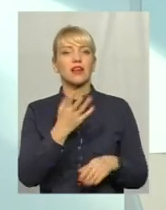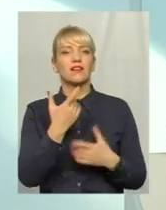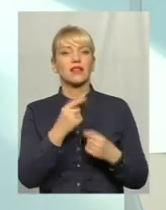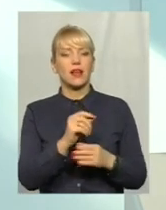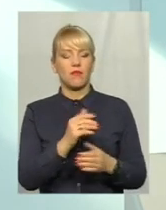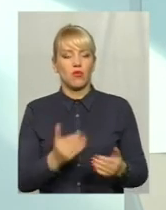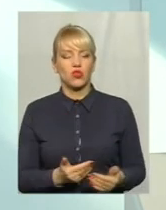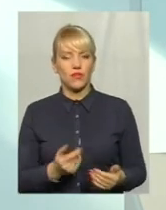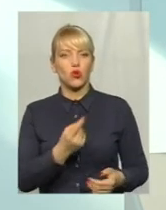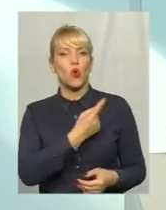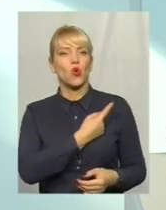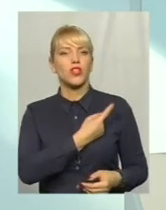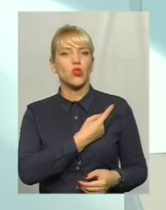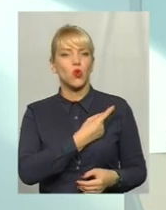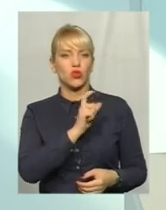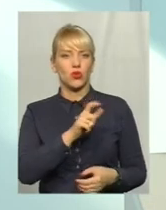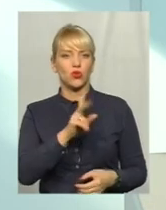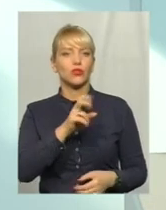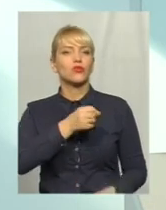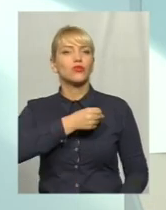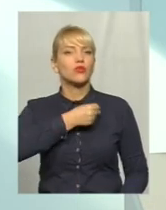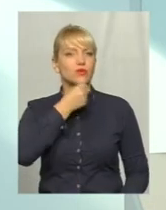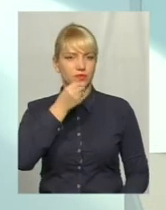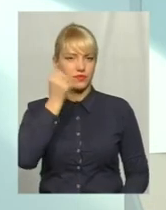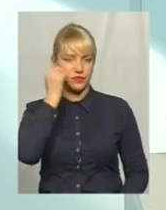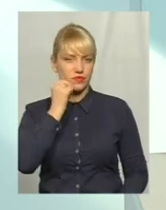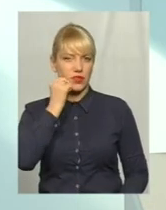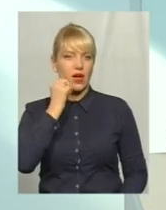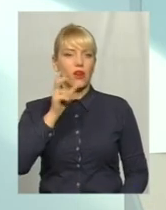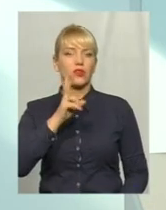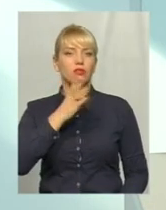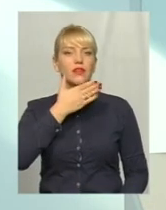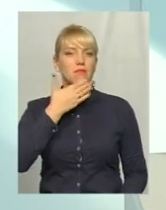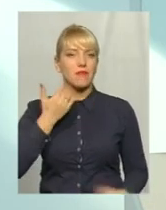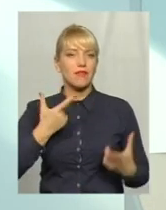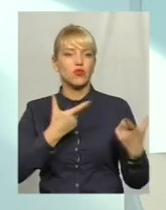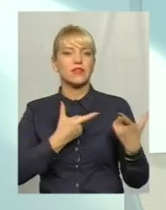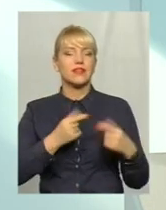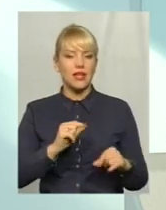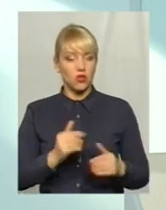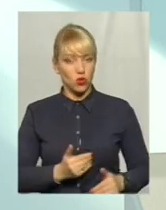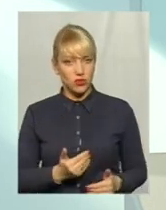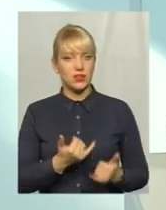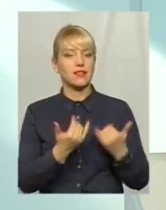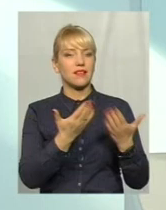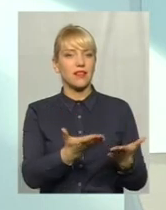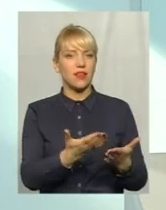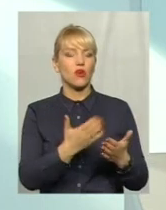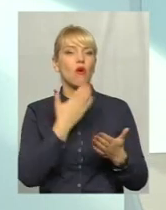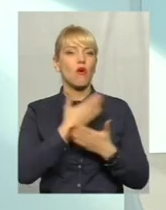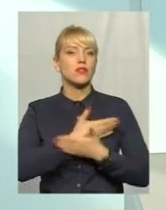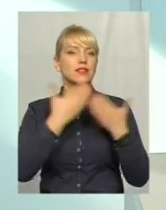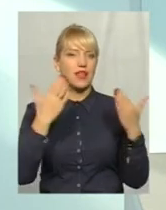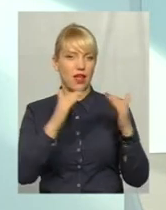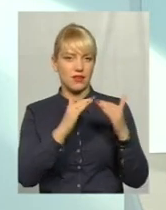люди глибоко, такого похилого віку, в який не мають де дожити, оце для них останній